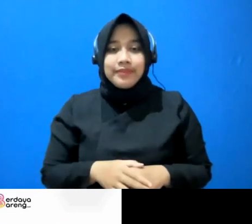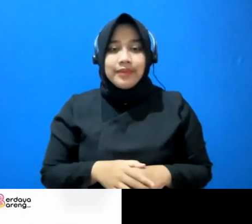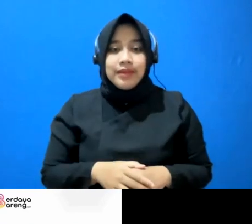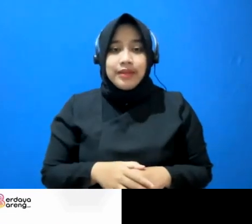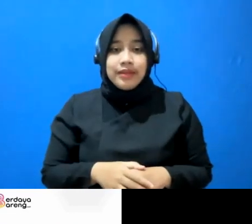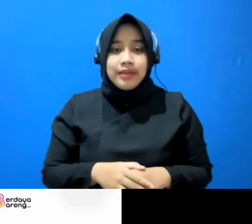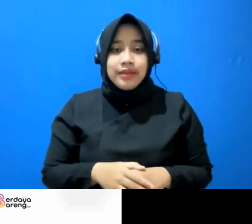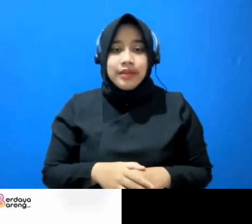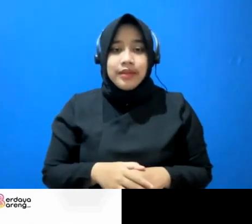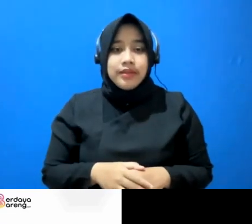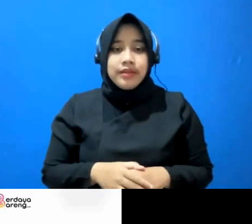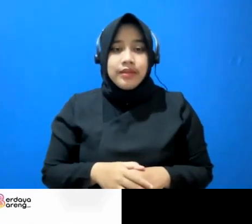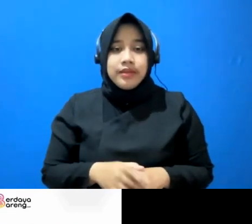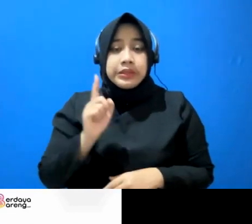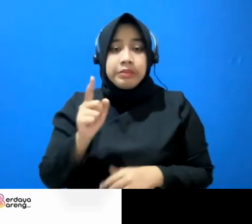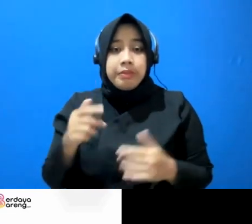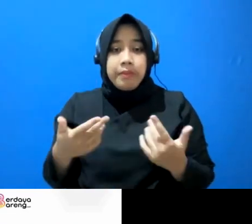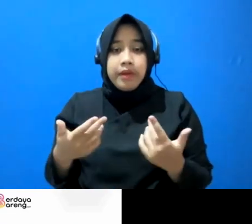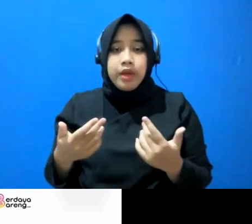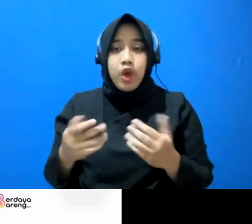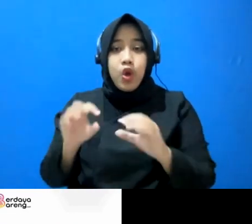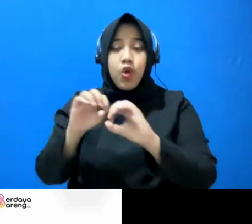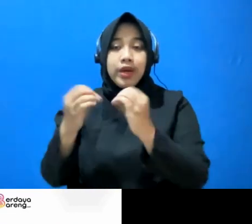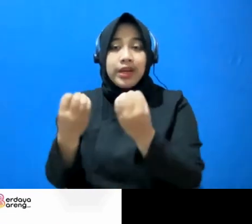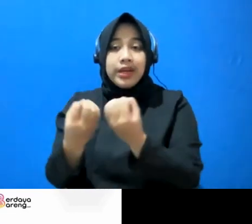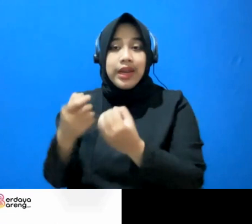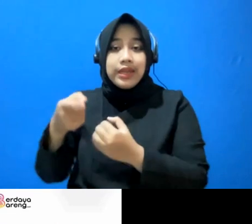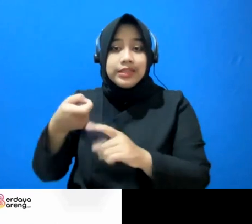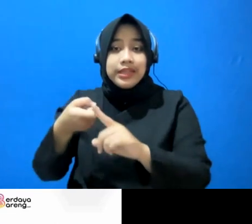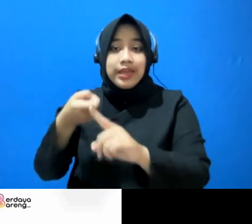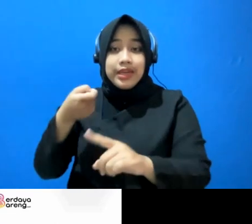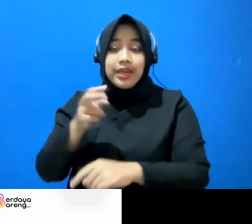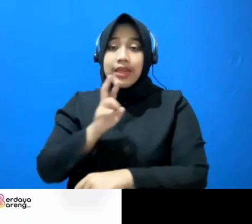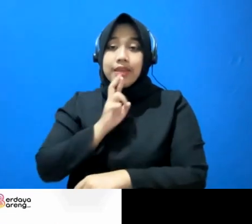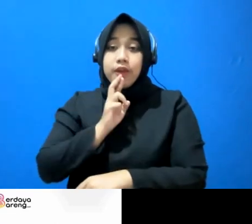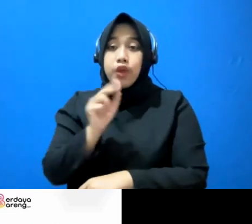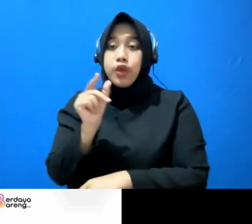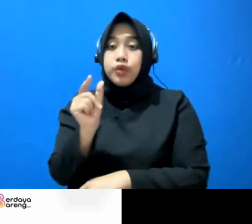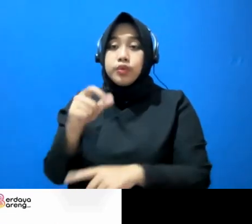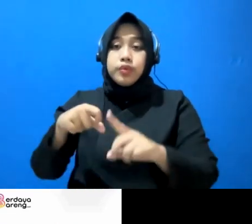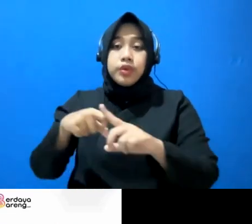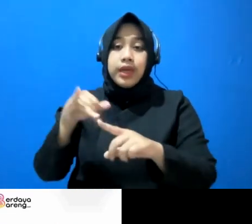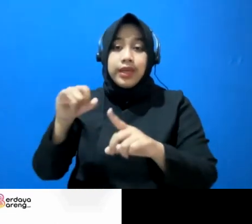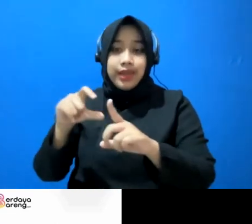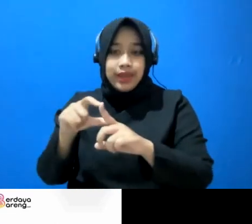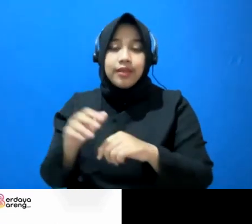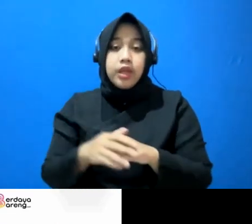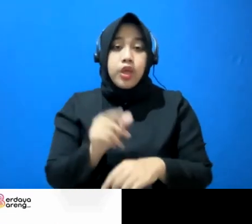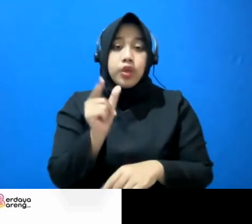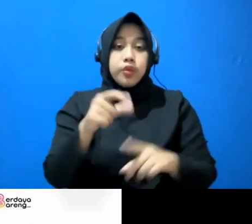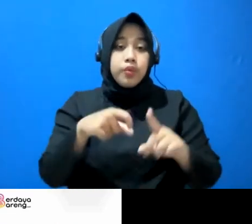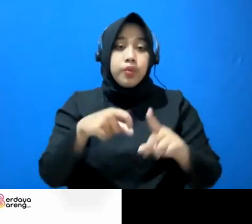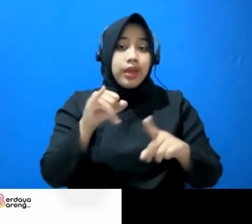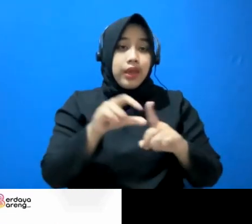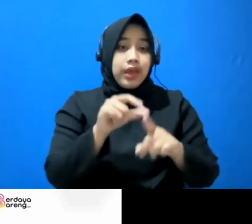funding organization-nya dari Inggris. UKAID. UKAID itu kalau Mbak Riste